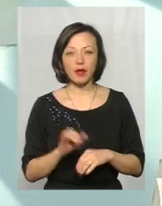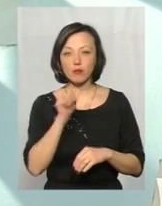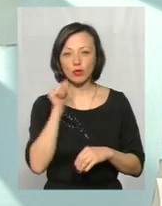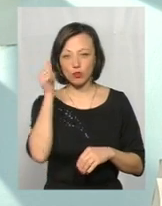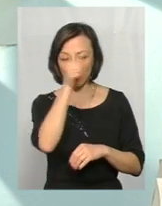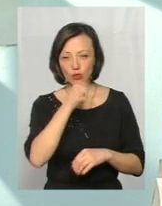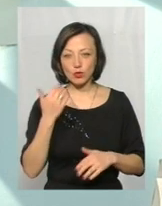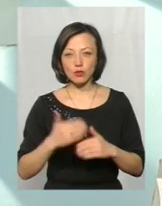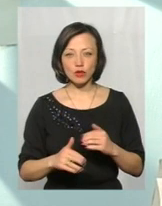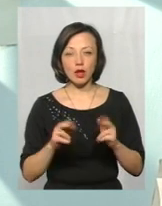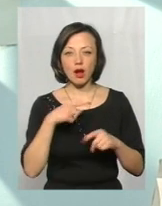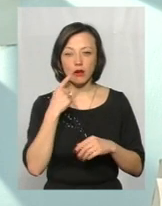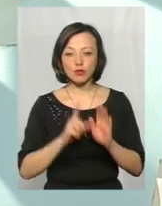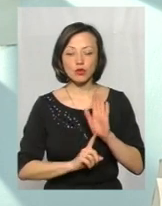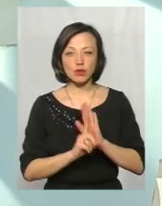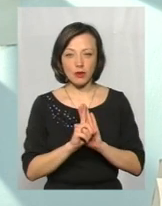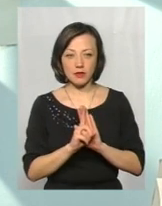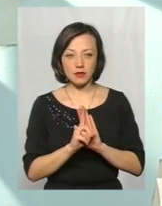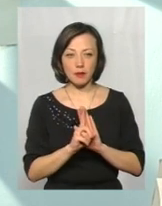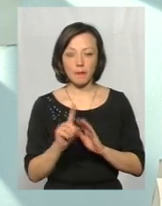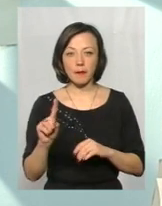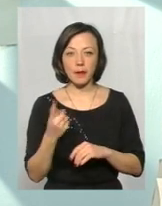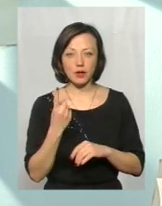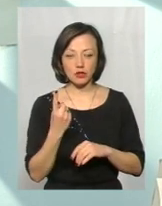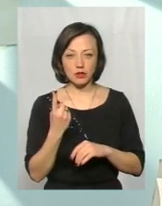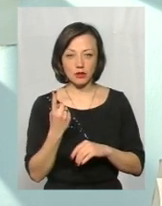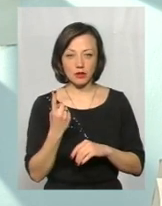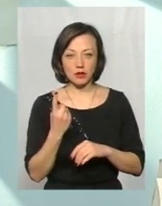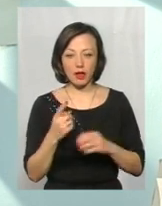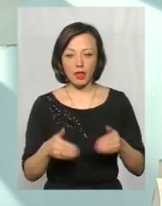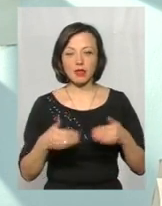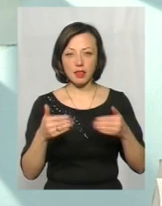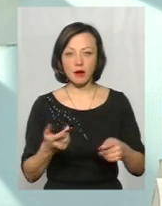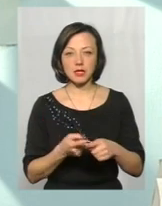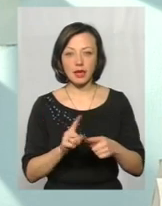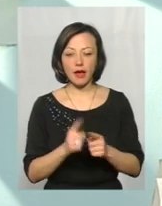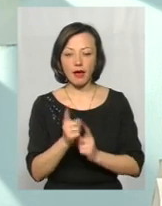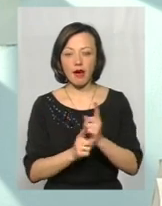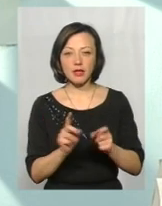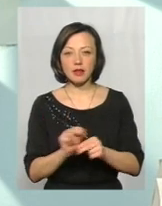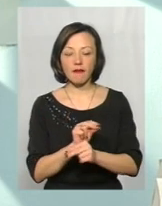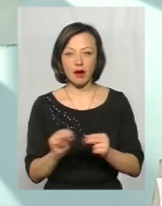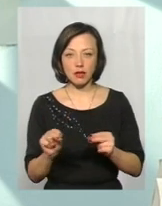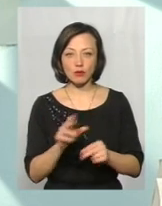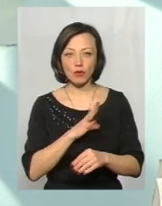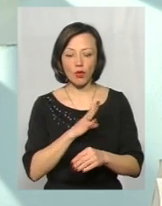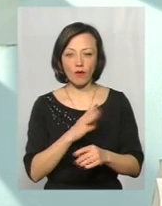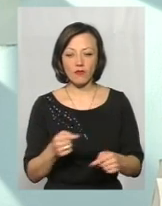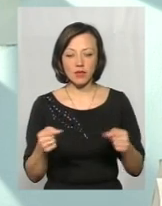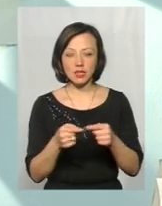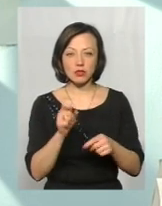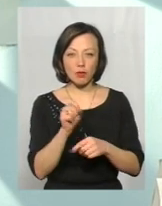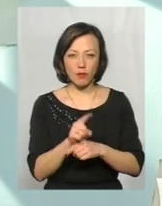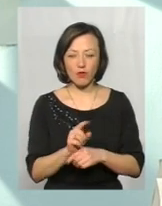минулому році вже, як кажуть, почався перший етап у цієї реставрації. Було визначено і